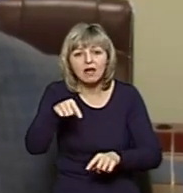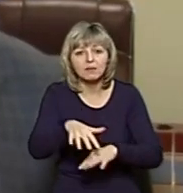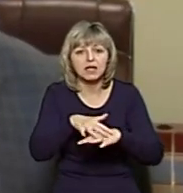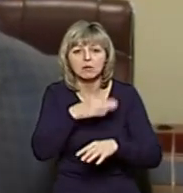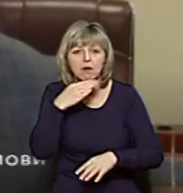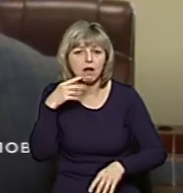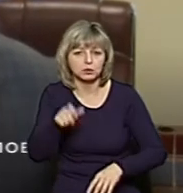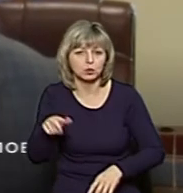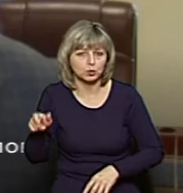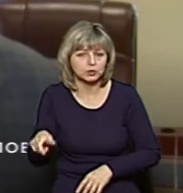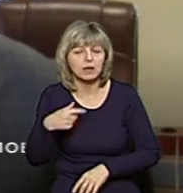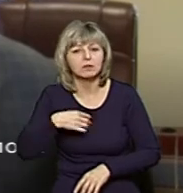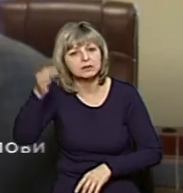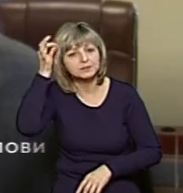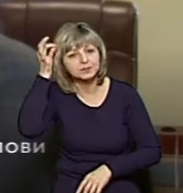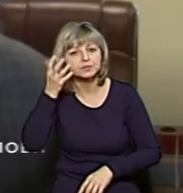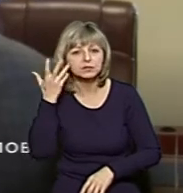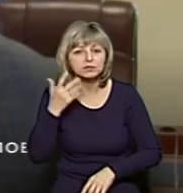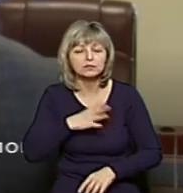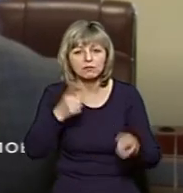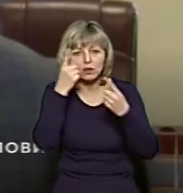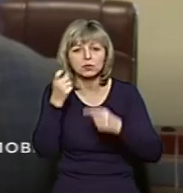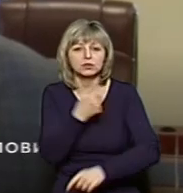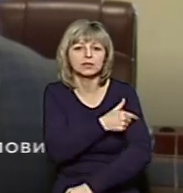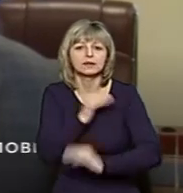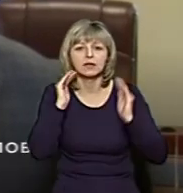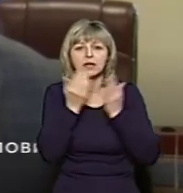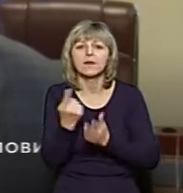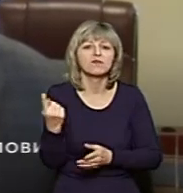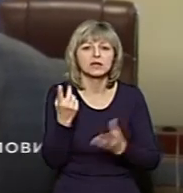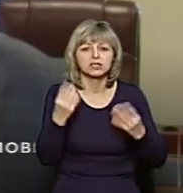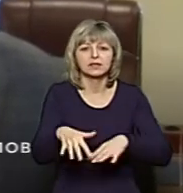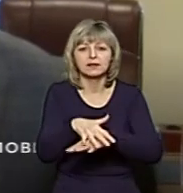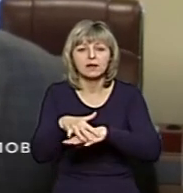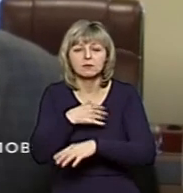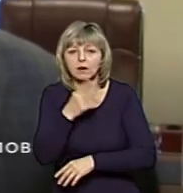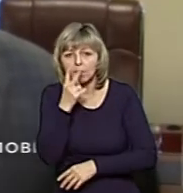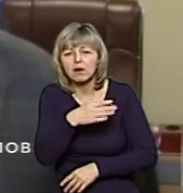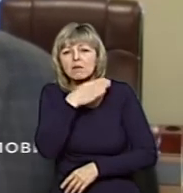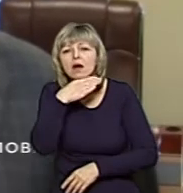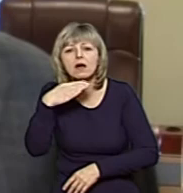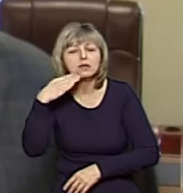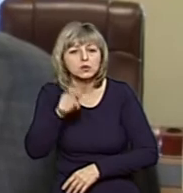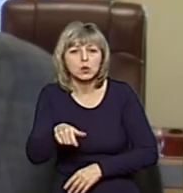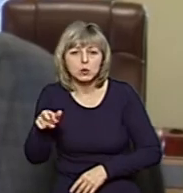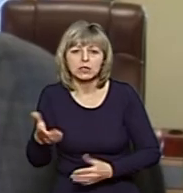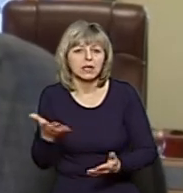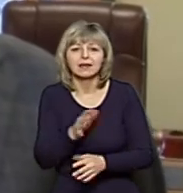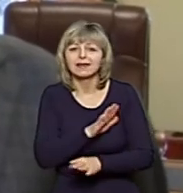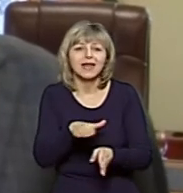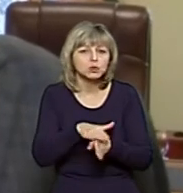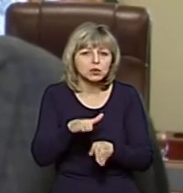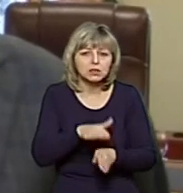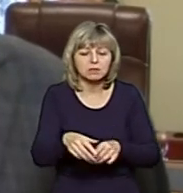І ми пам'ятаємо, коли був оголошений карантин, і в перший день на ринках ми побачили масу людей, які не теж не